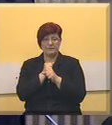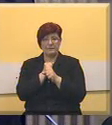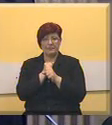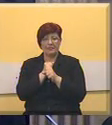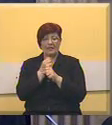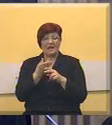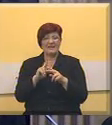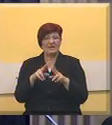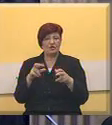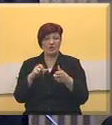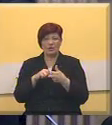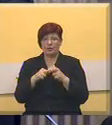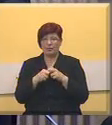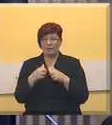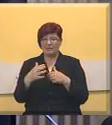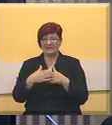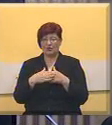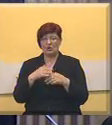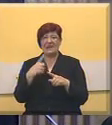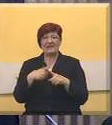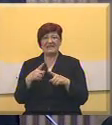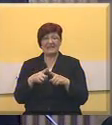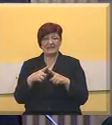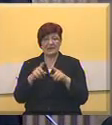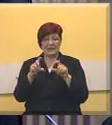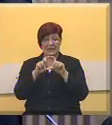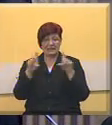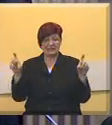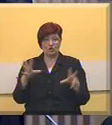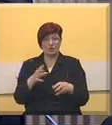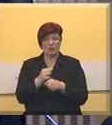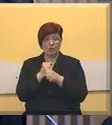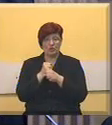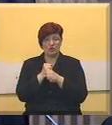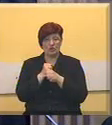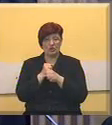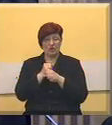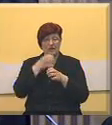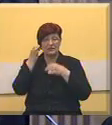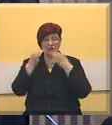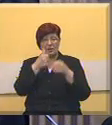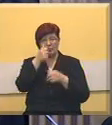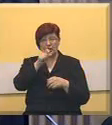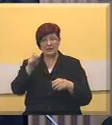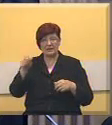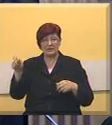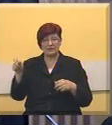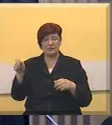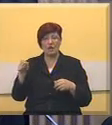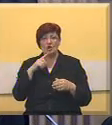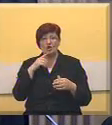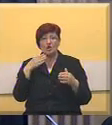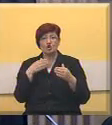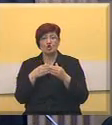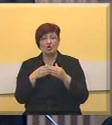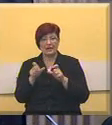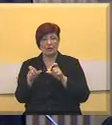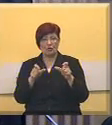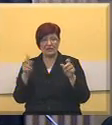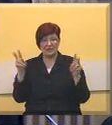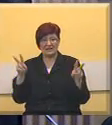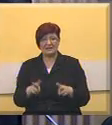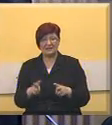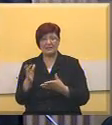Najveći problemi se odnose na nedostatak institucionalne podrške istraživačima u pojedincima, što direktno utječe na